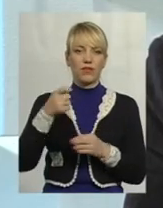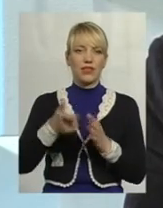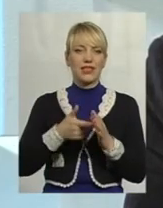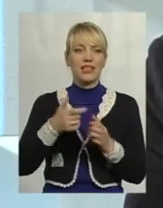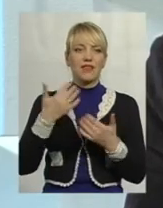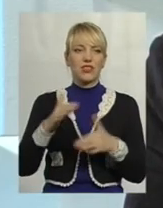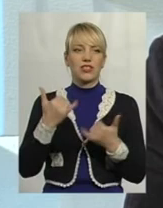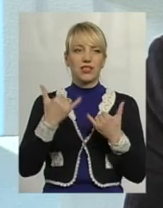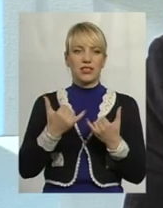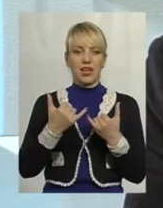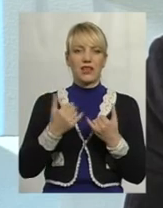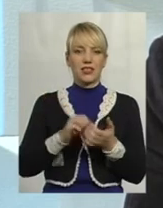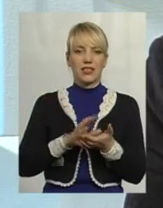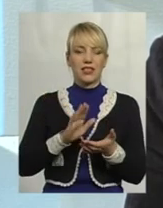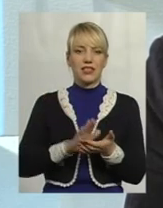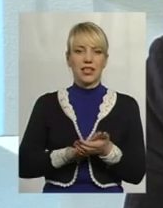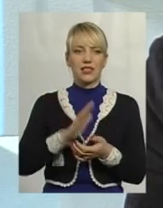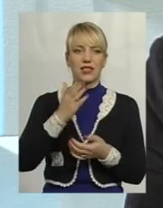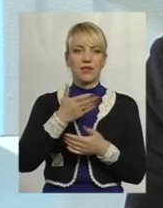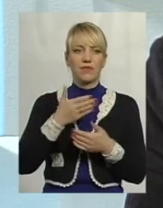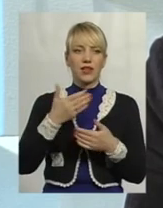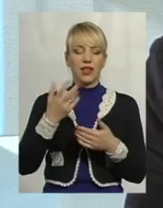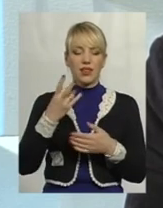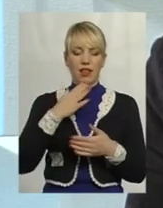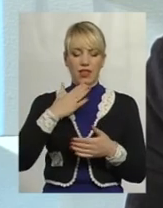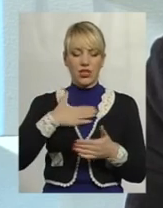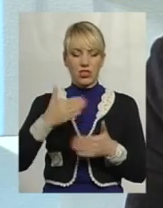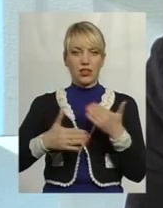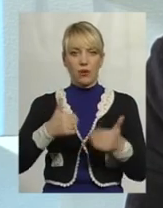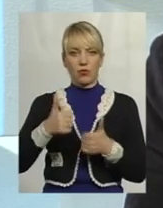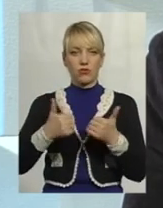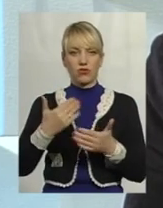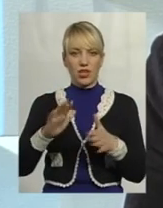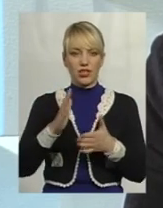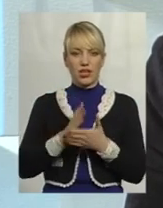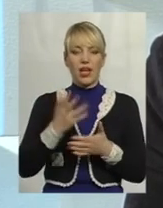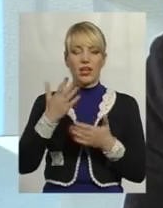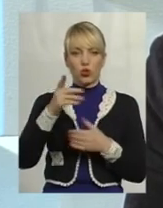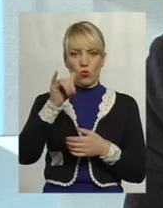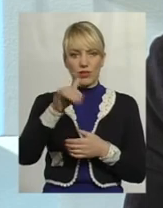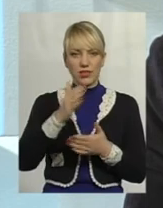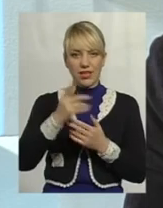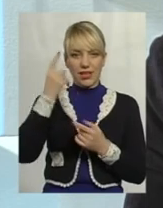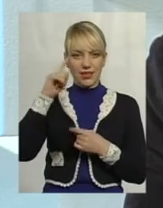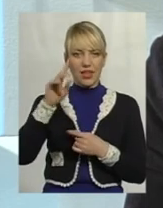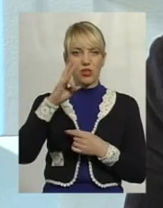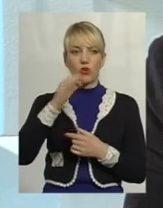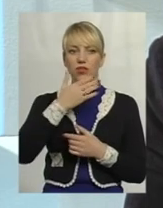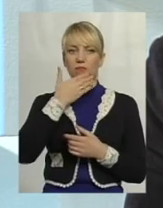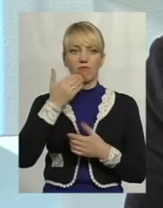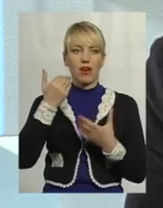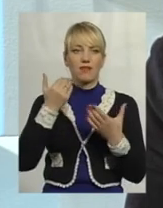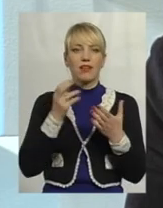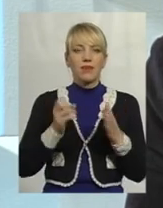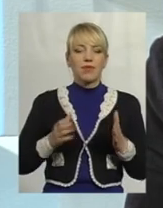у програмі вже зараз. Реєстрація на новий етап конкурсу вже відкрита. Якщо ви маєте ідею, але не знаєте, не володієте